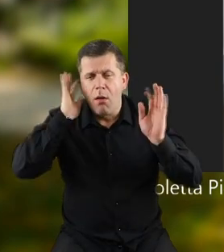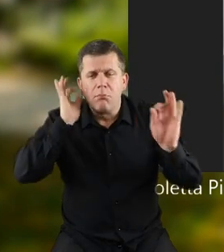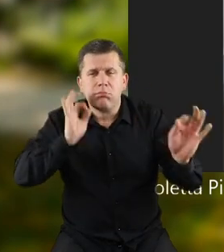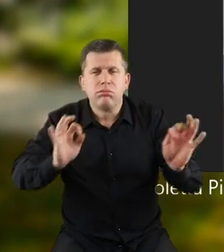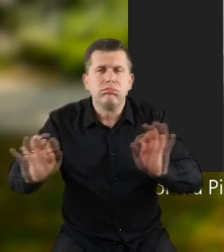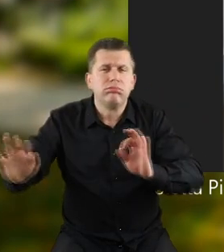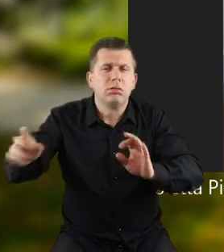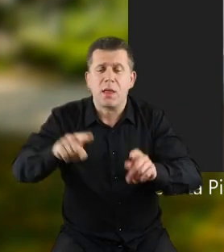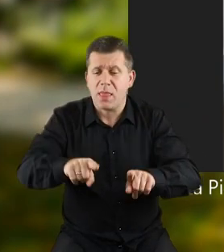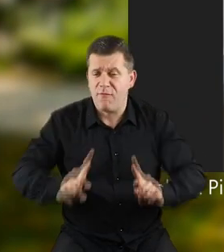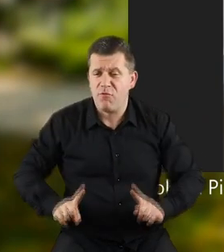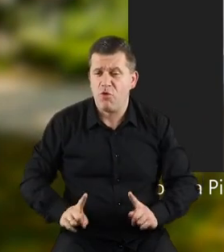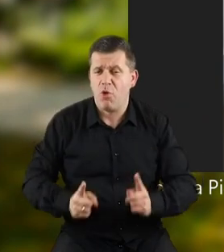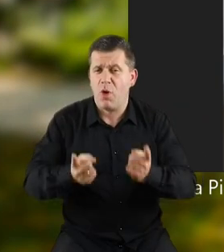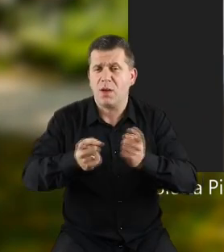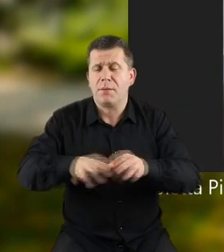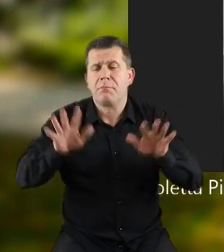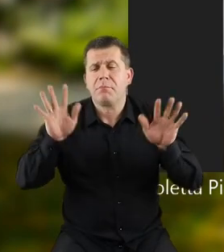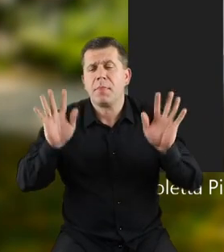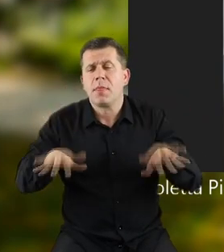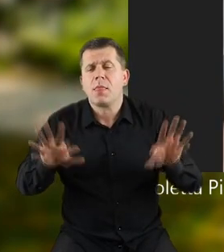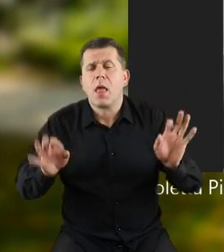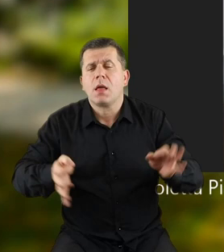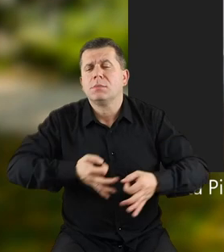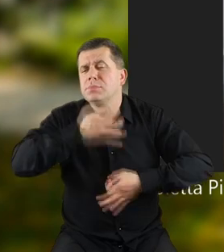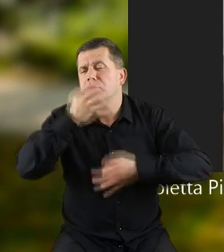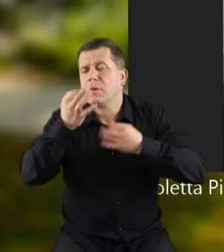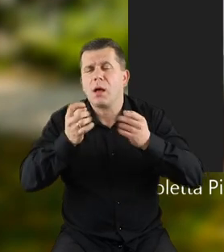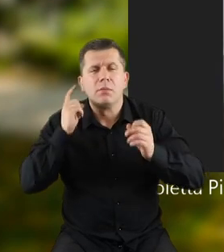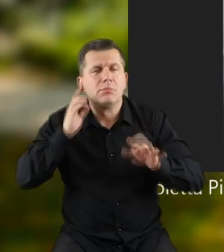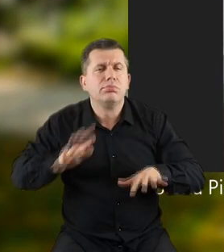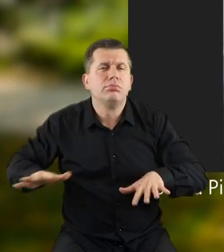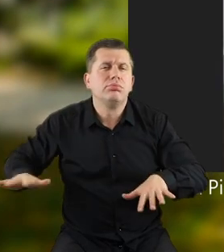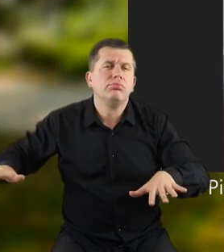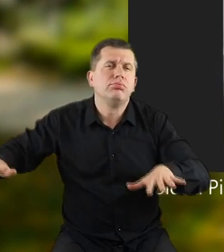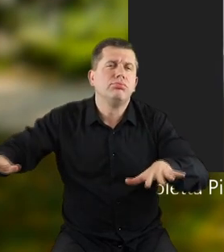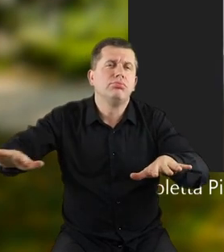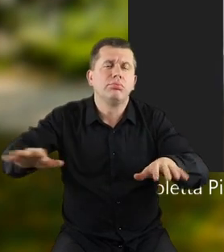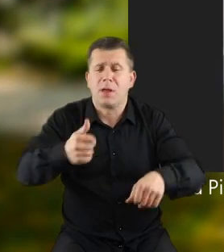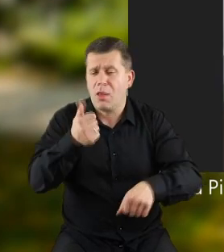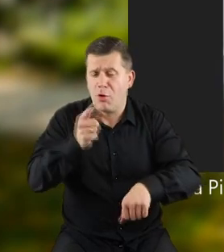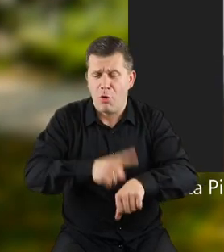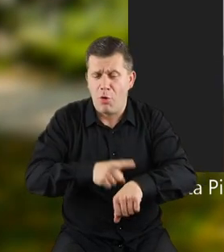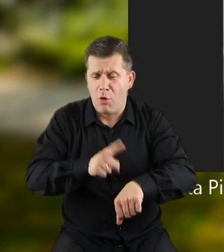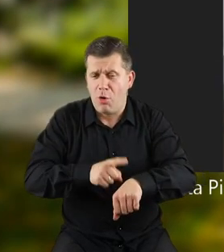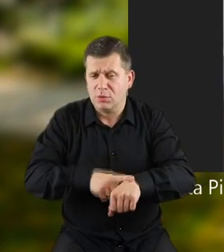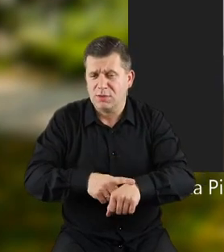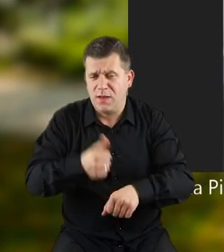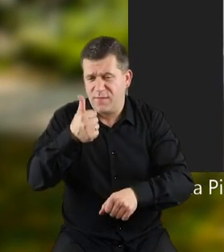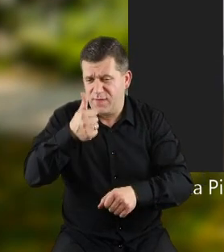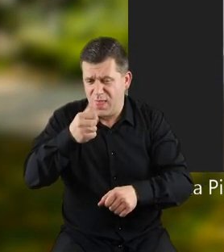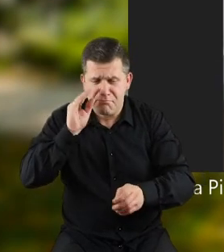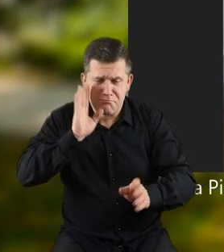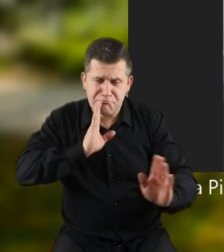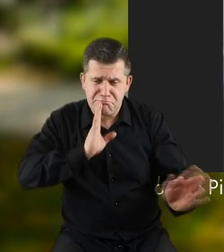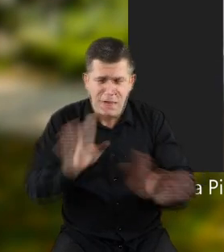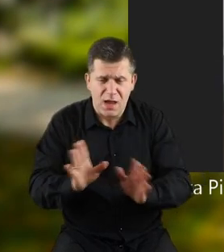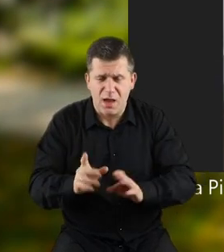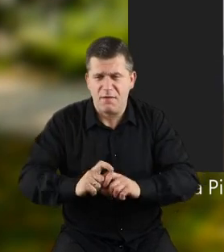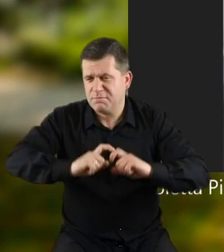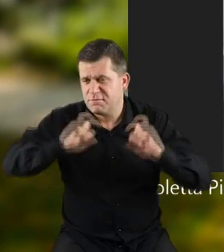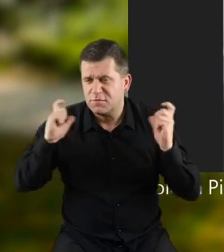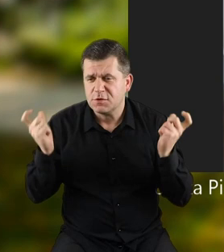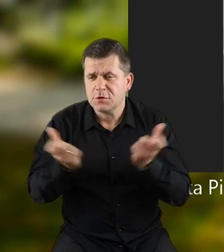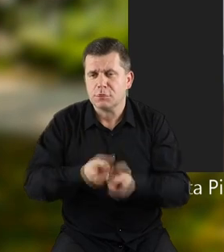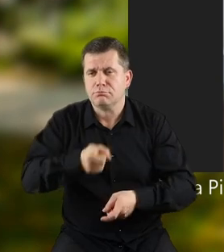koncert, a szczególnie teraz wiosną, ptaki śpiewają i nagle o jednej godzinie, w jednej minucie